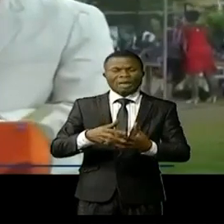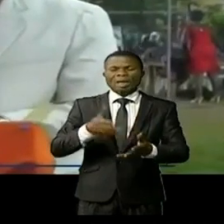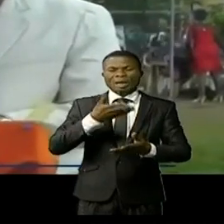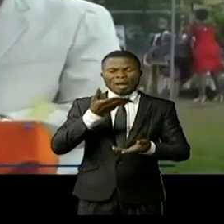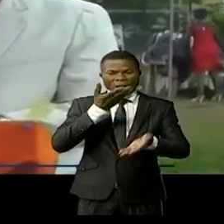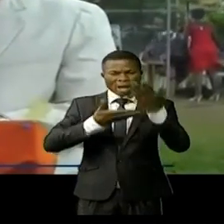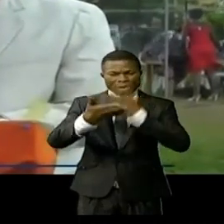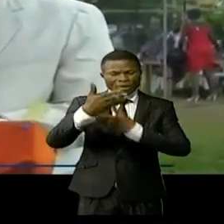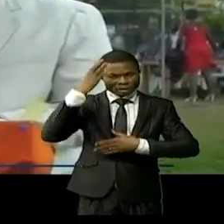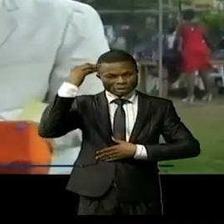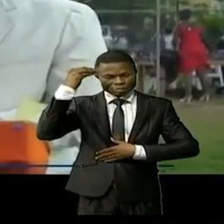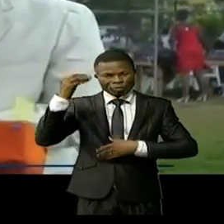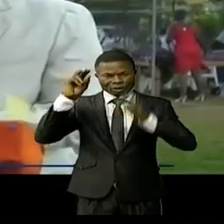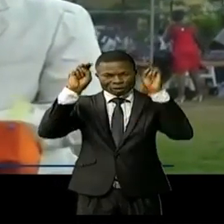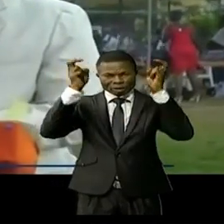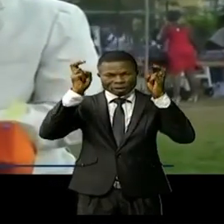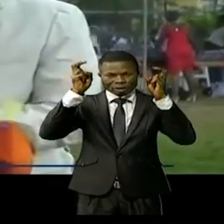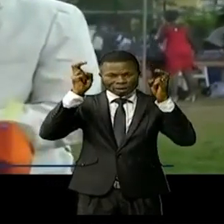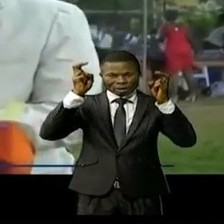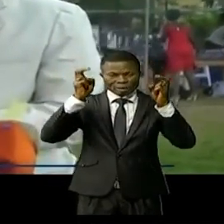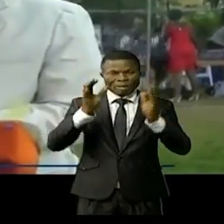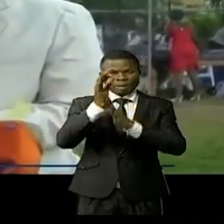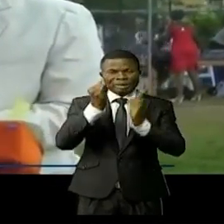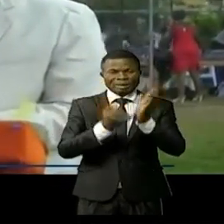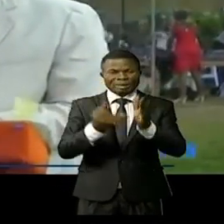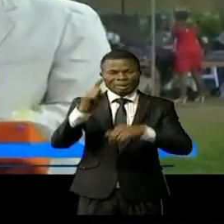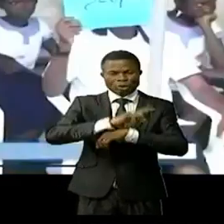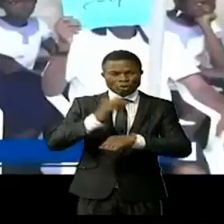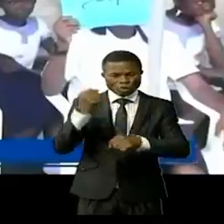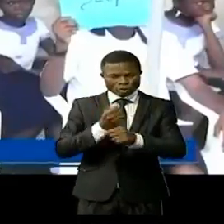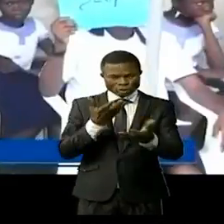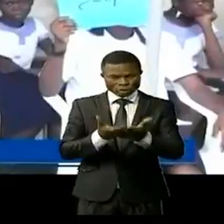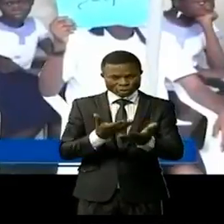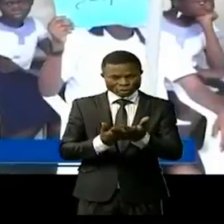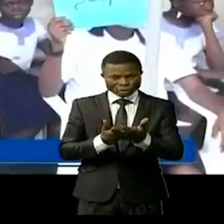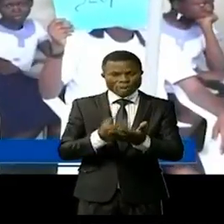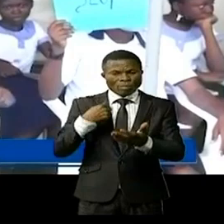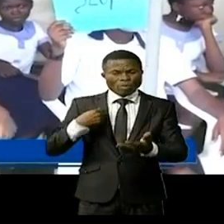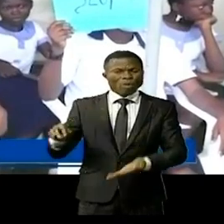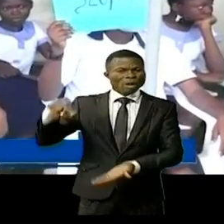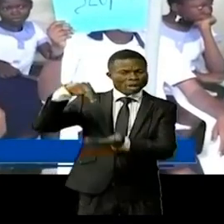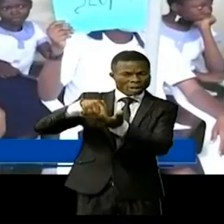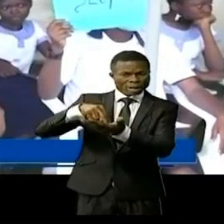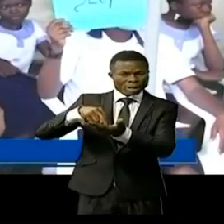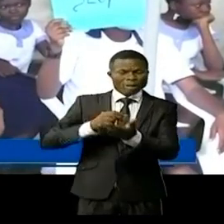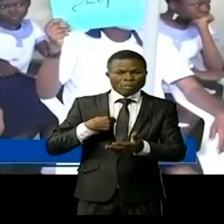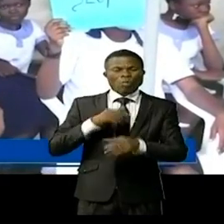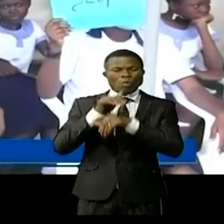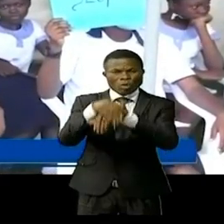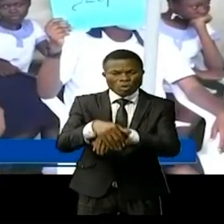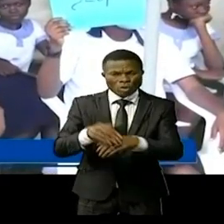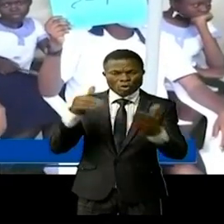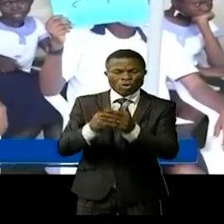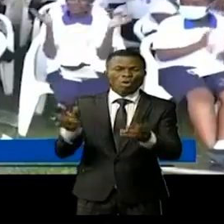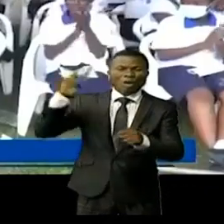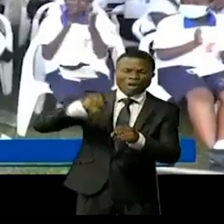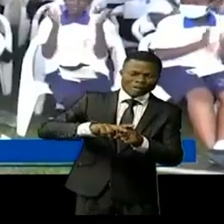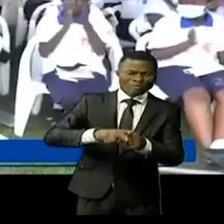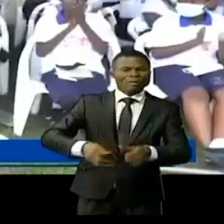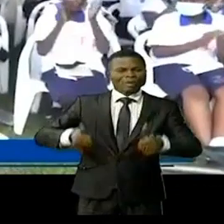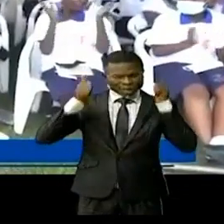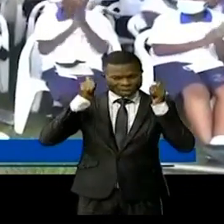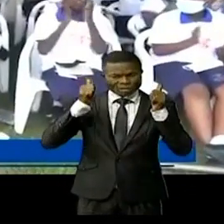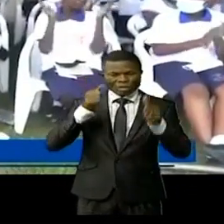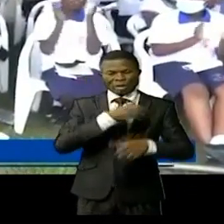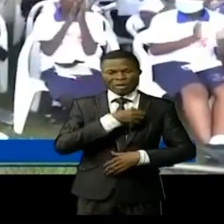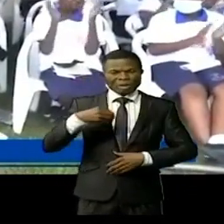lieu autour du thème de ces 16 jours d'activisme je m'élève et je m'engage contre les violences faites aux femmes